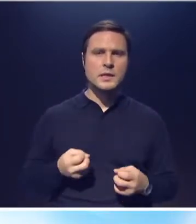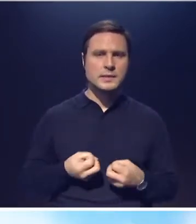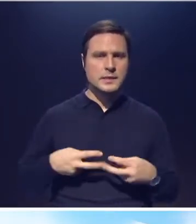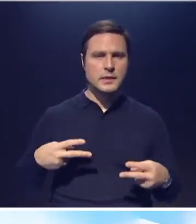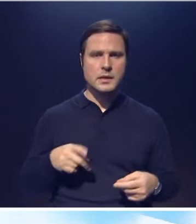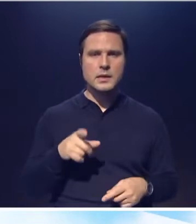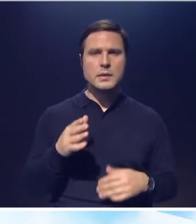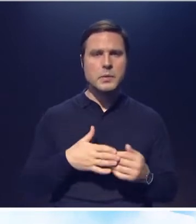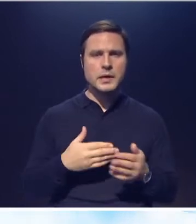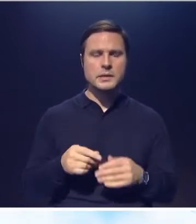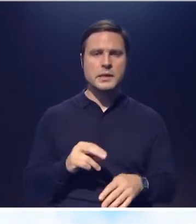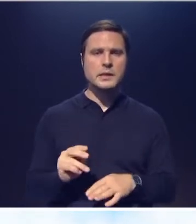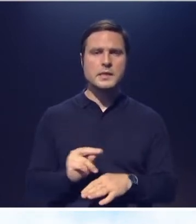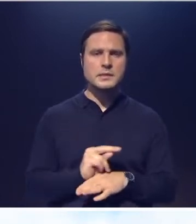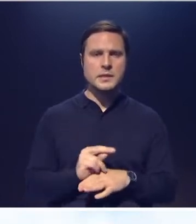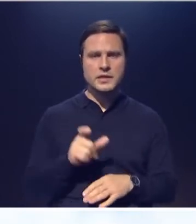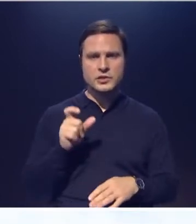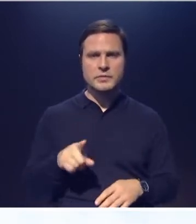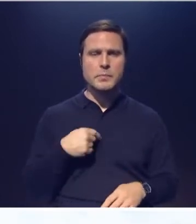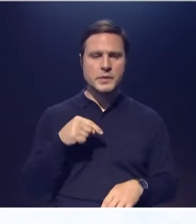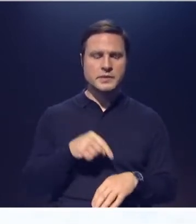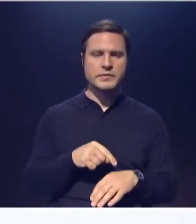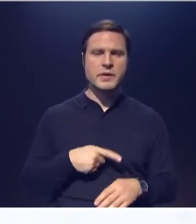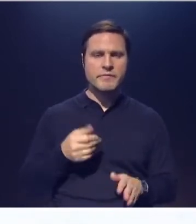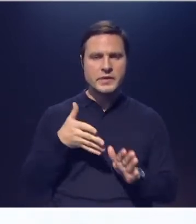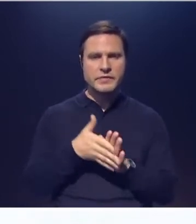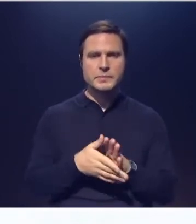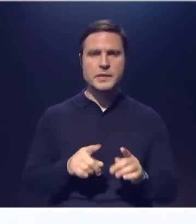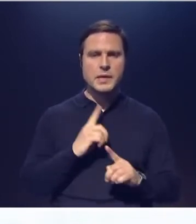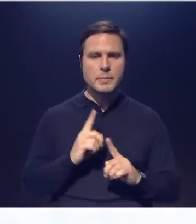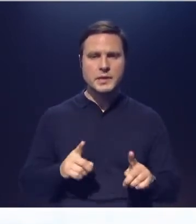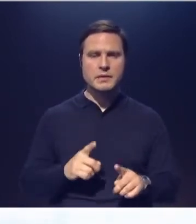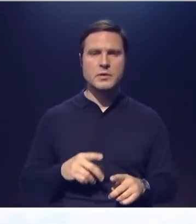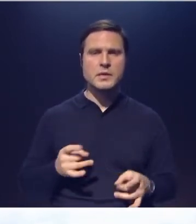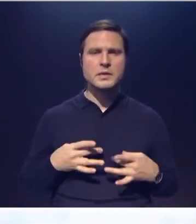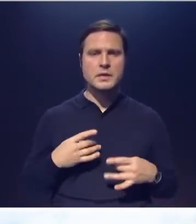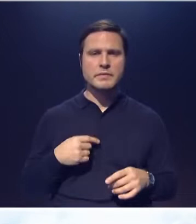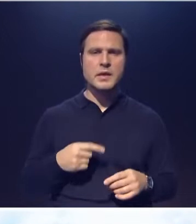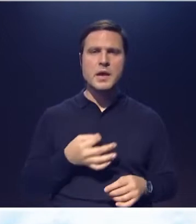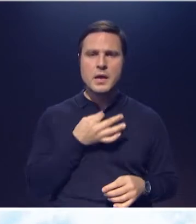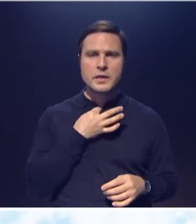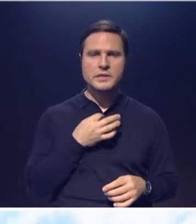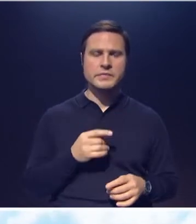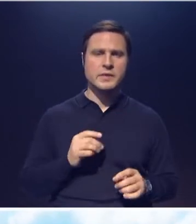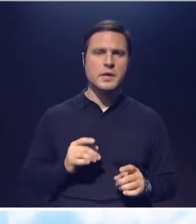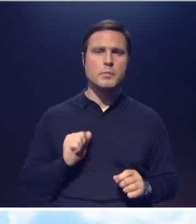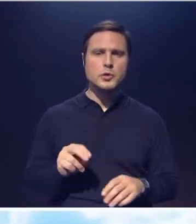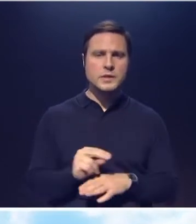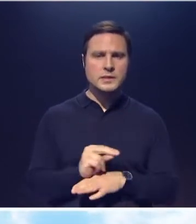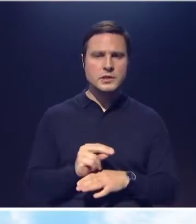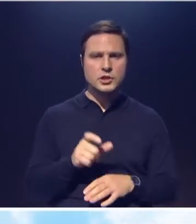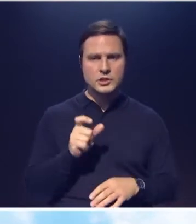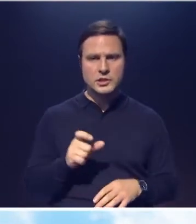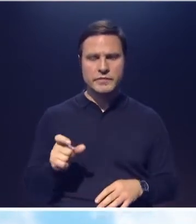исцеление человека. Посредством импульсов и воздействия на определенные нервные окончания голосовые связки можно излечить